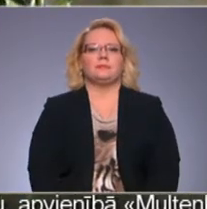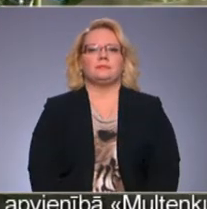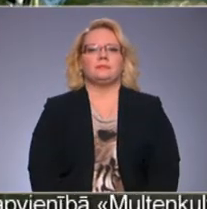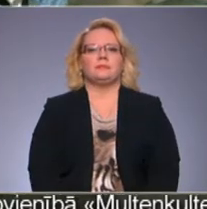televīzija